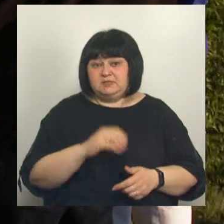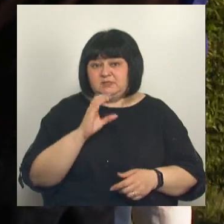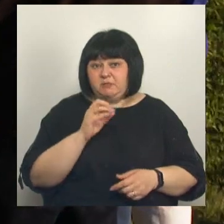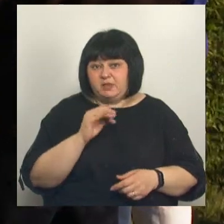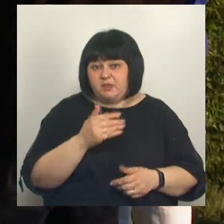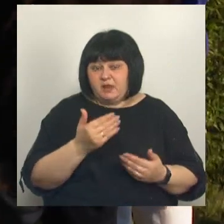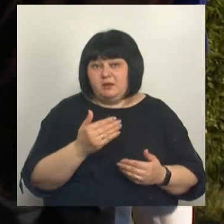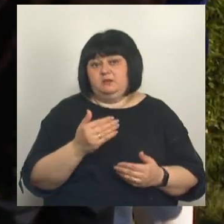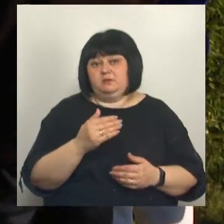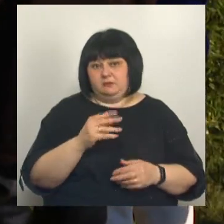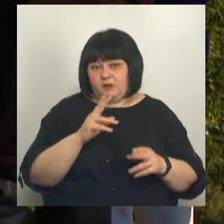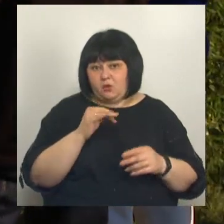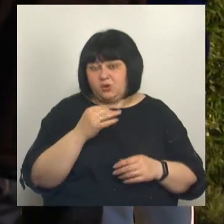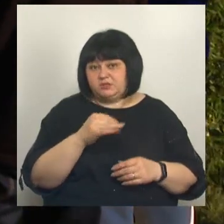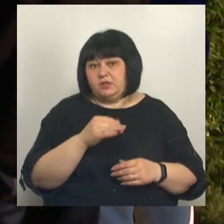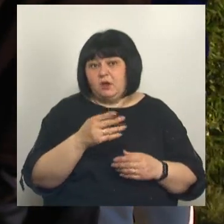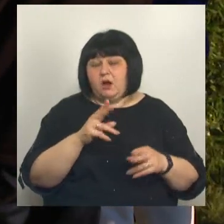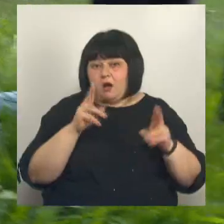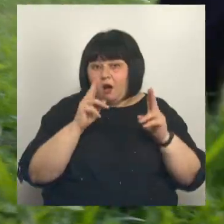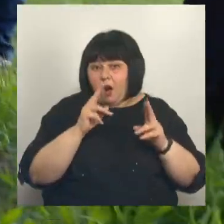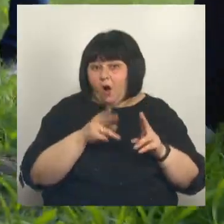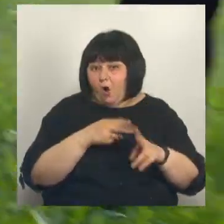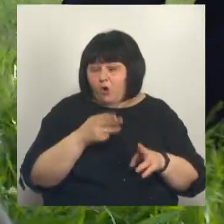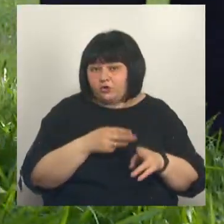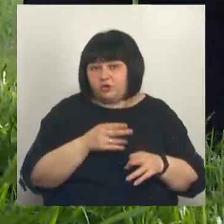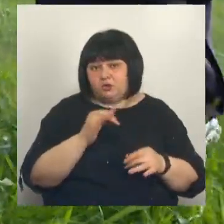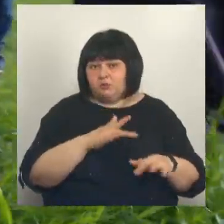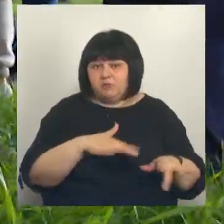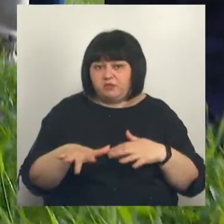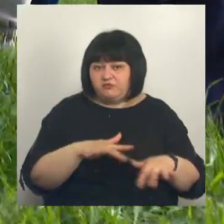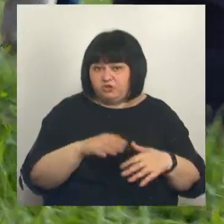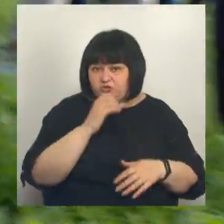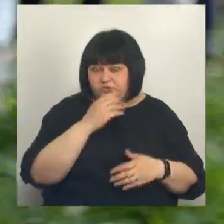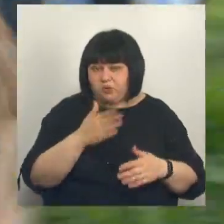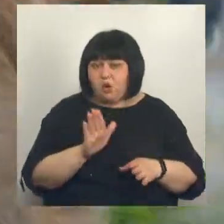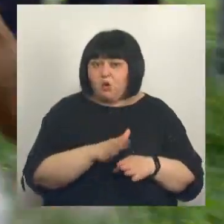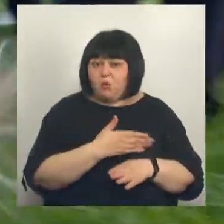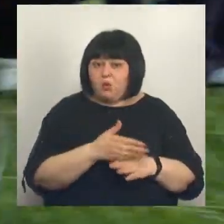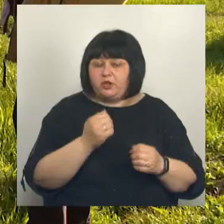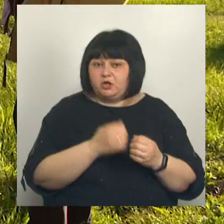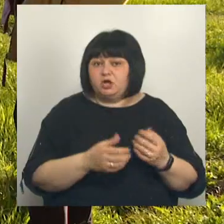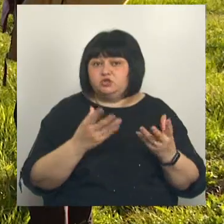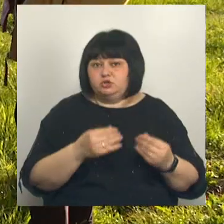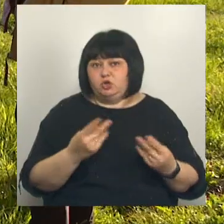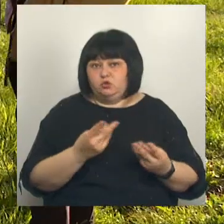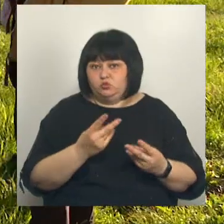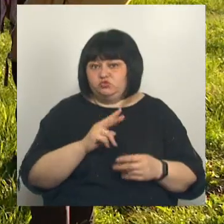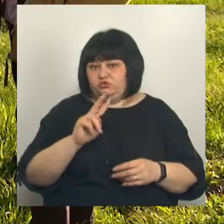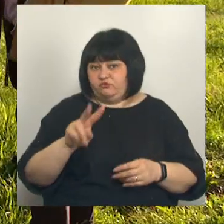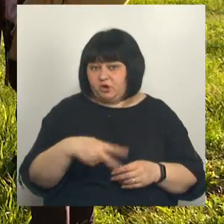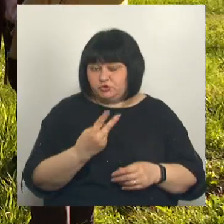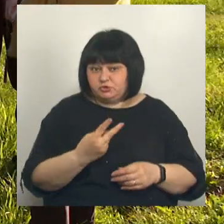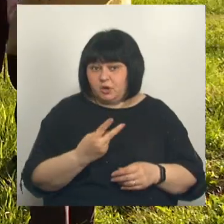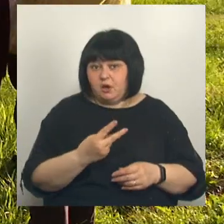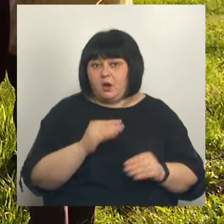Ани Корольской спаниель. Порода охотничья и поэтому очень подвижная. Гулять с питомцем ежедневно нужно около двух часов.